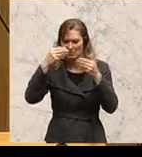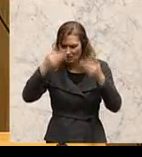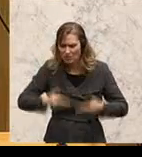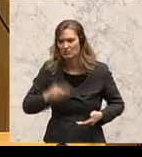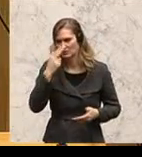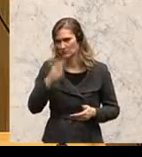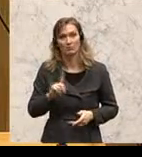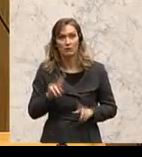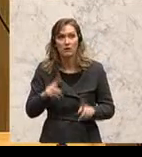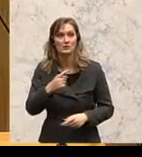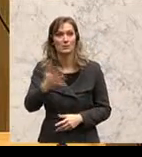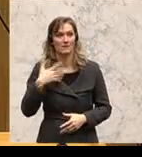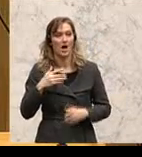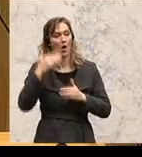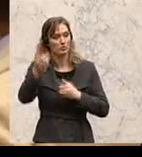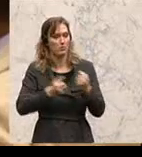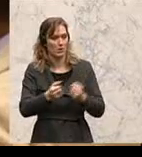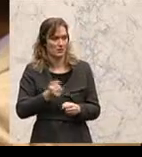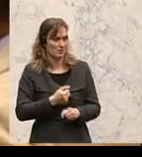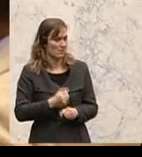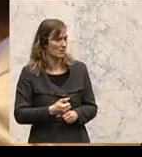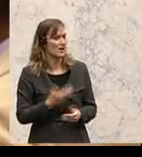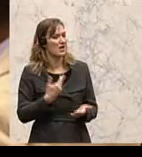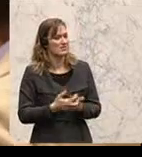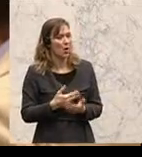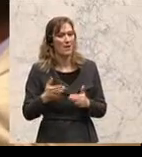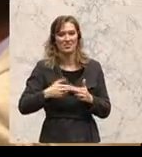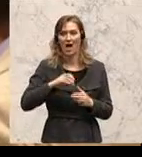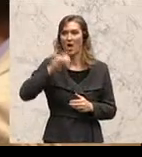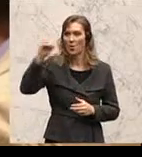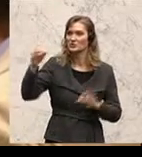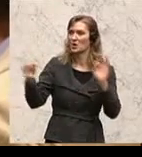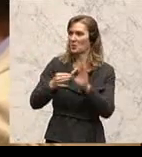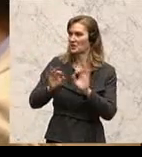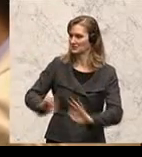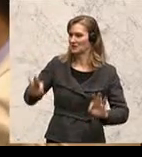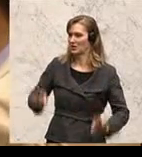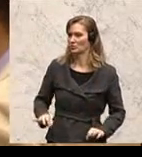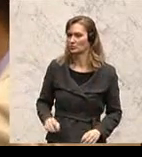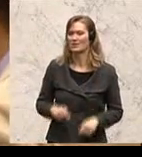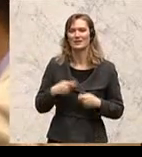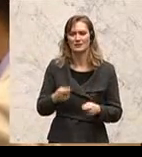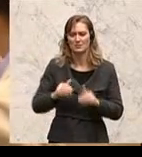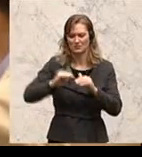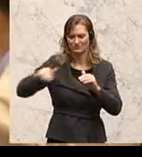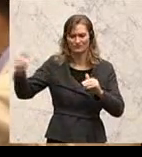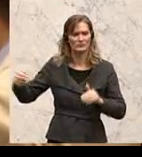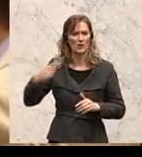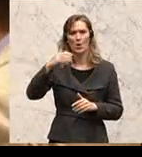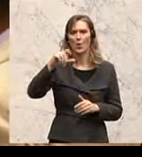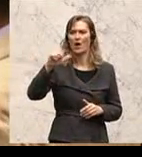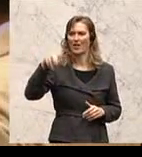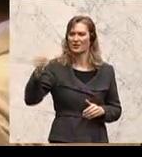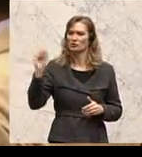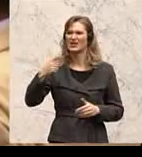und hatten daher auch ein Standing im Nahen Osten. Da gibt es nach wie vor am Golan-Uno-Häuschen, Wächterhäuschen, wo zwei Fotos drinnen